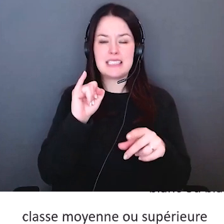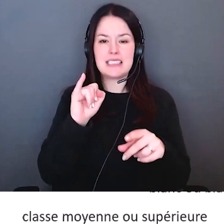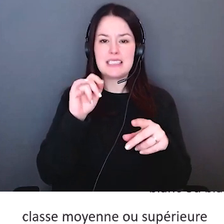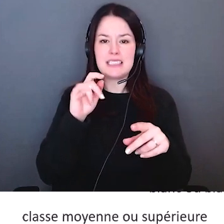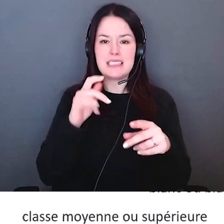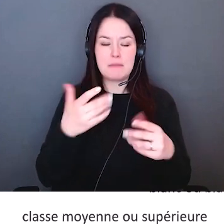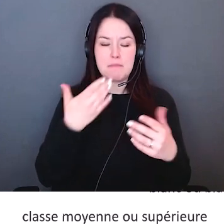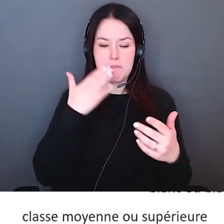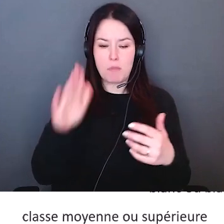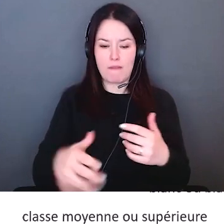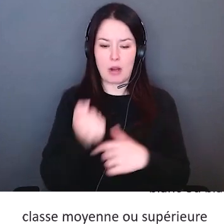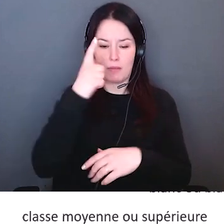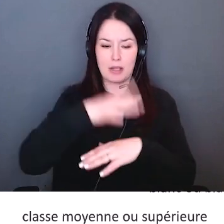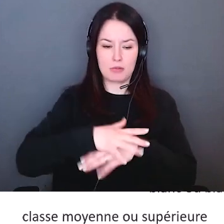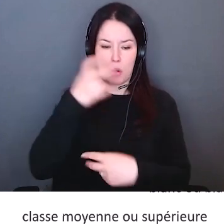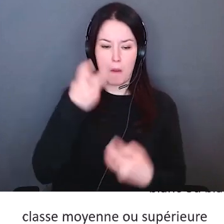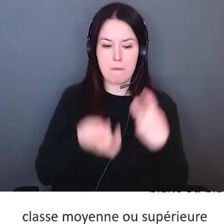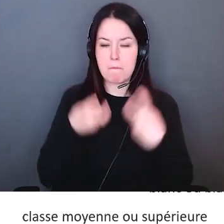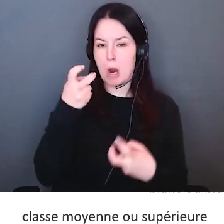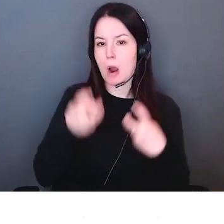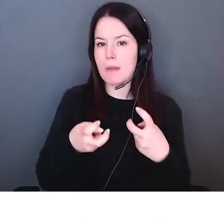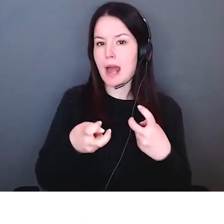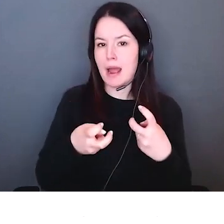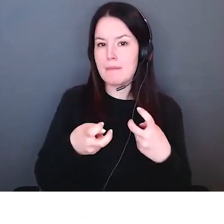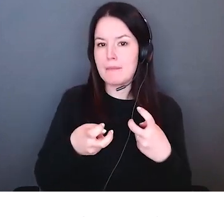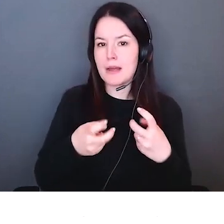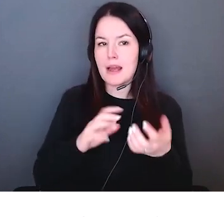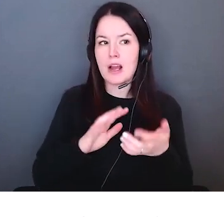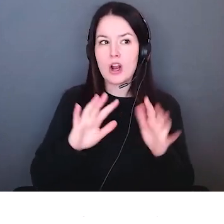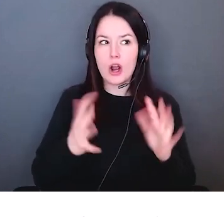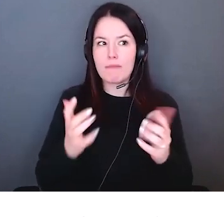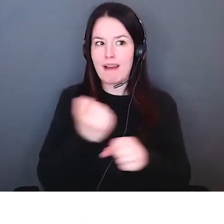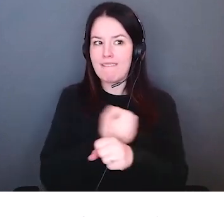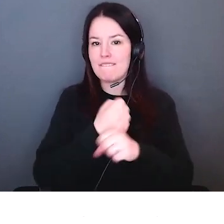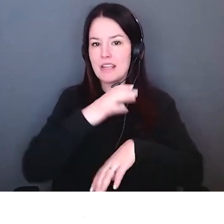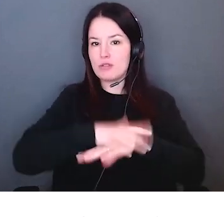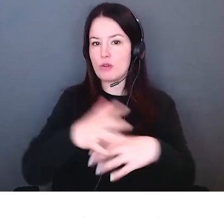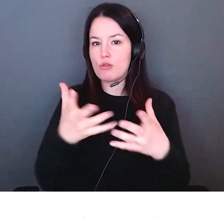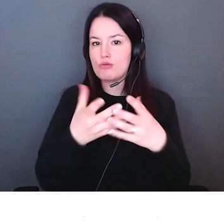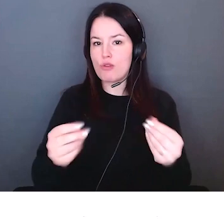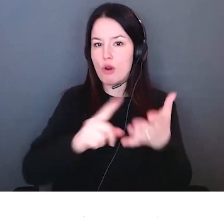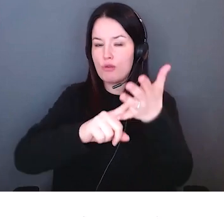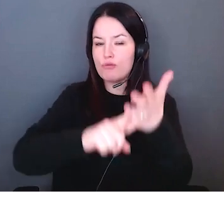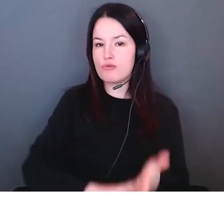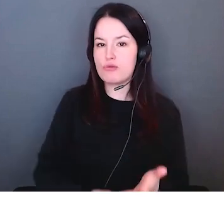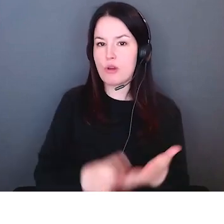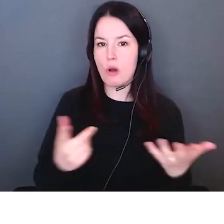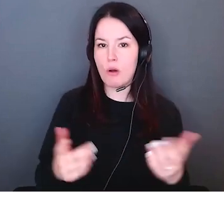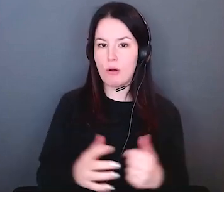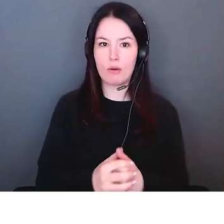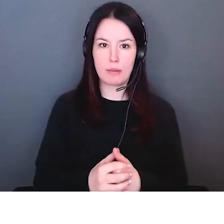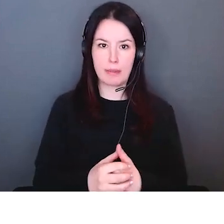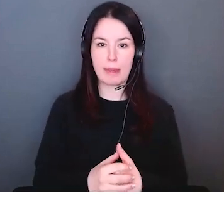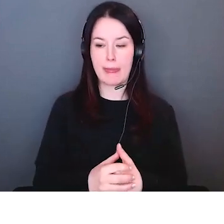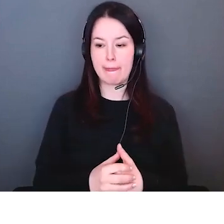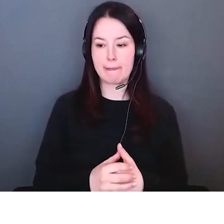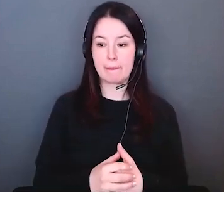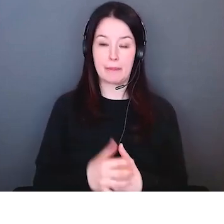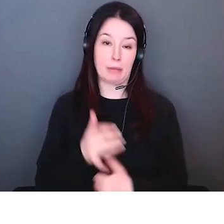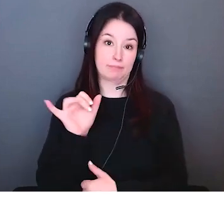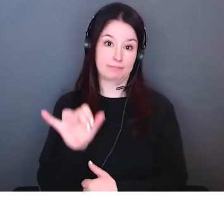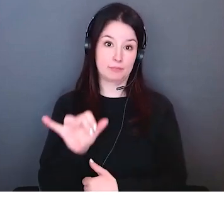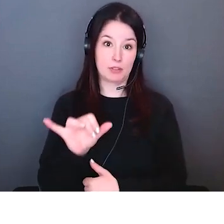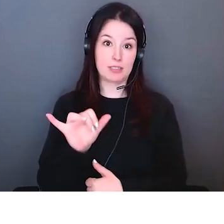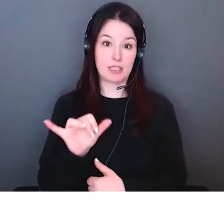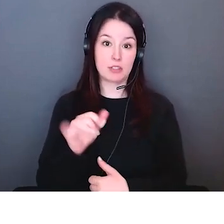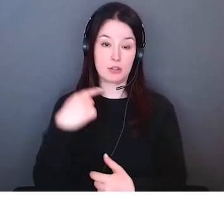donc on va ajouter un pas de plus et nouer les liens avec l'équité certains d'entre vous